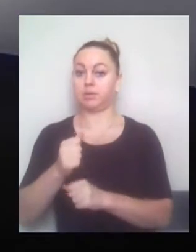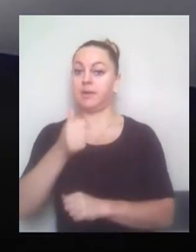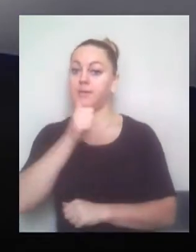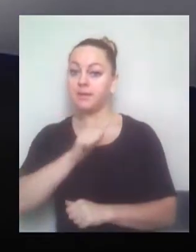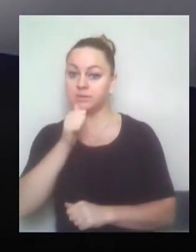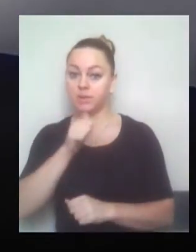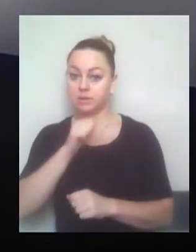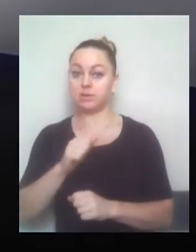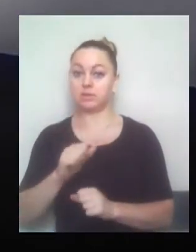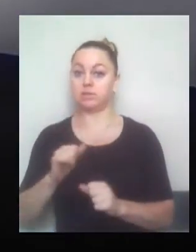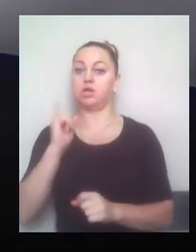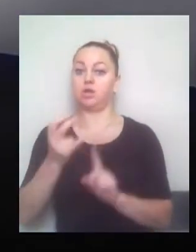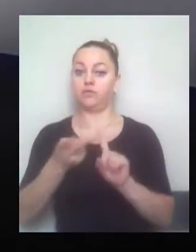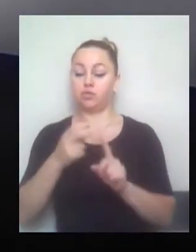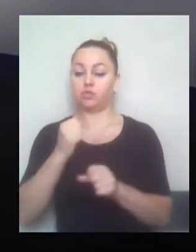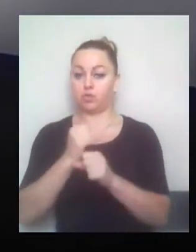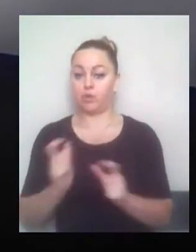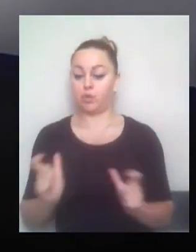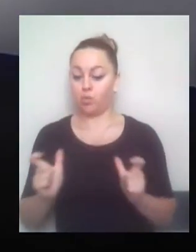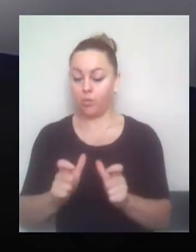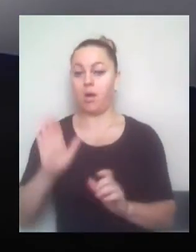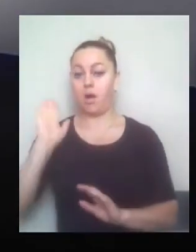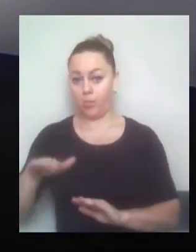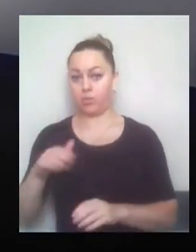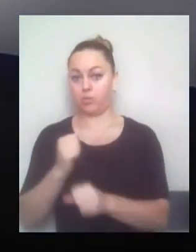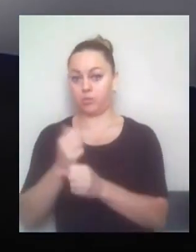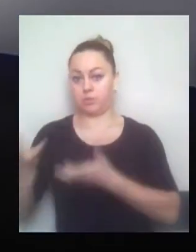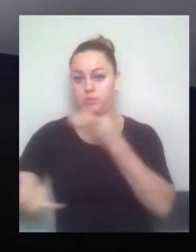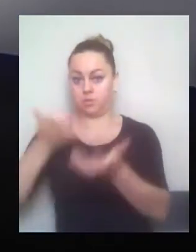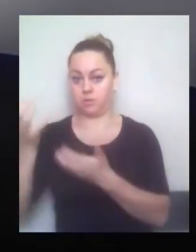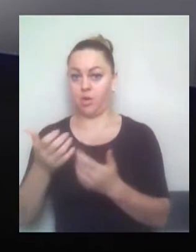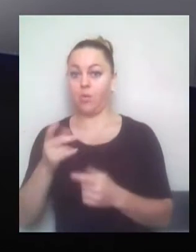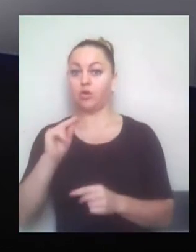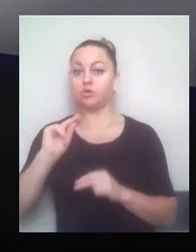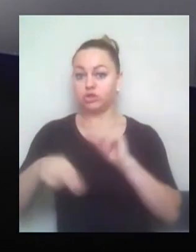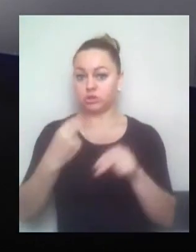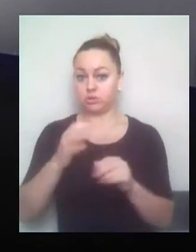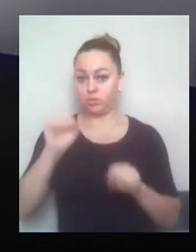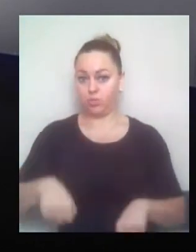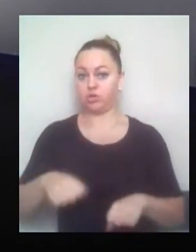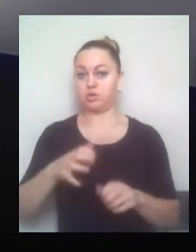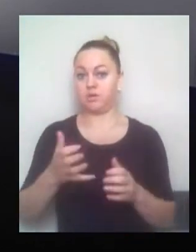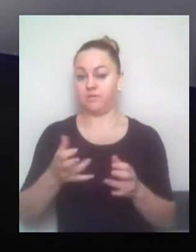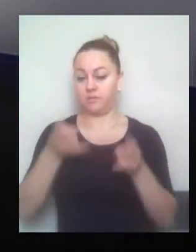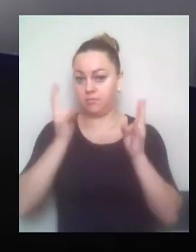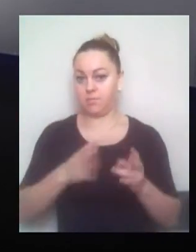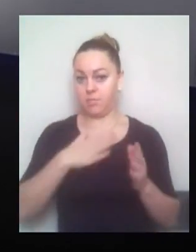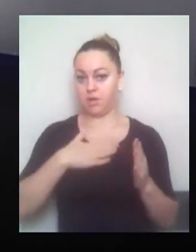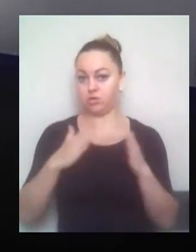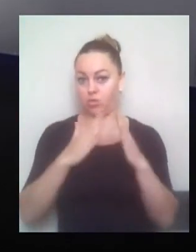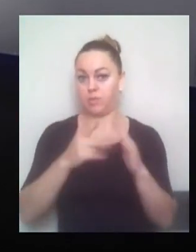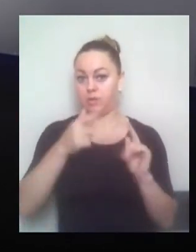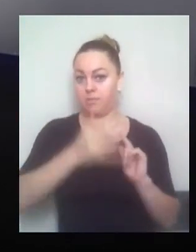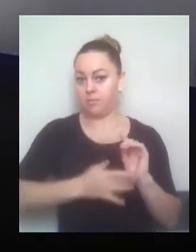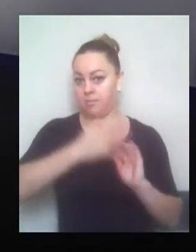і вот чим ми обеспокоємо, тим, що ми можемо пострадати, наше здание може бути разрушено. Це жилой дом пятиэтажний, там живуть